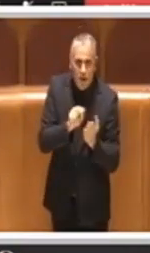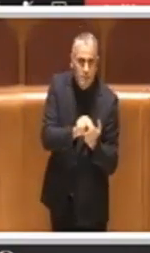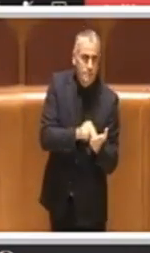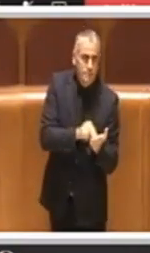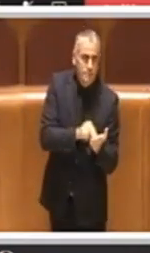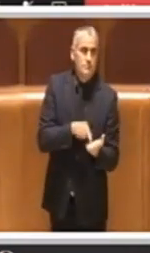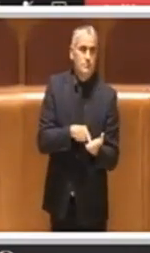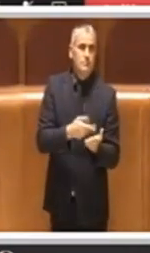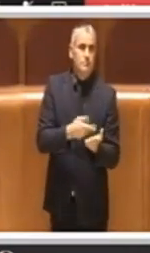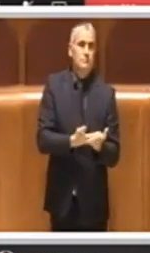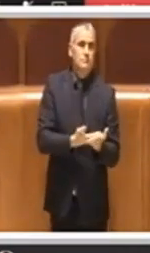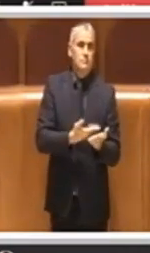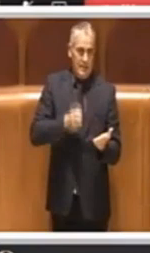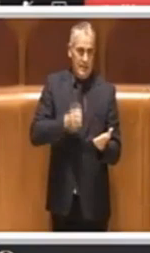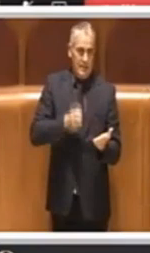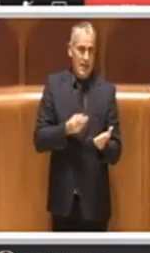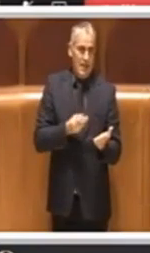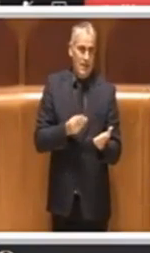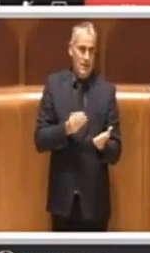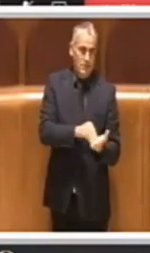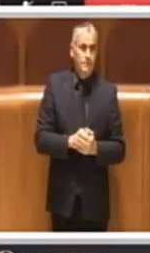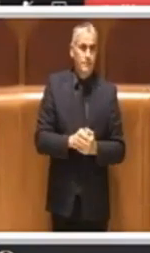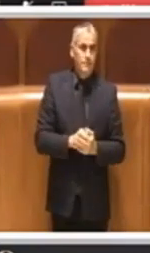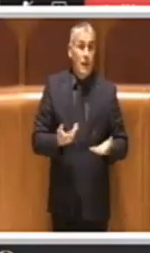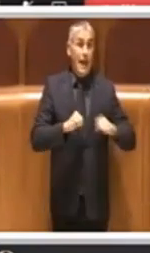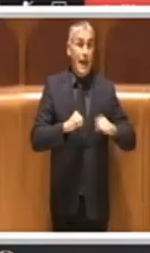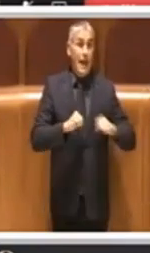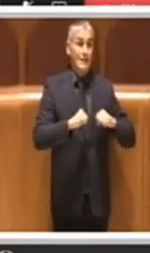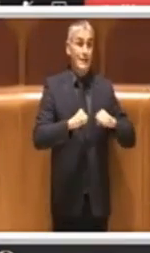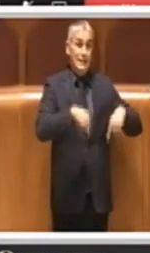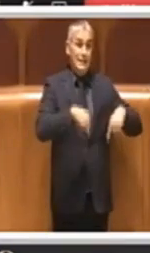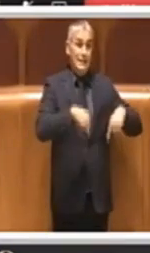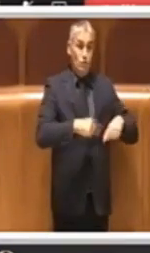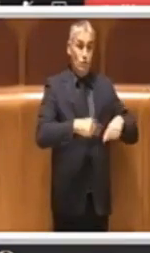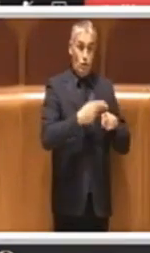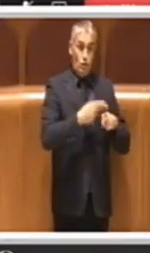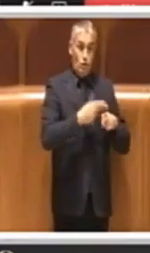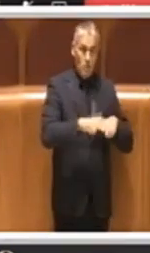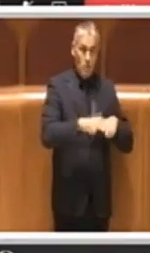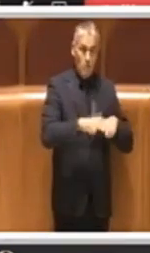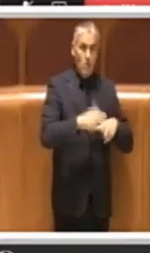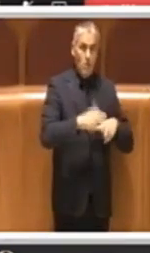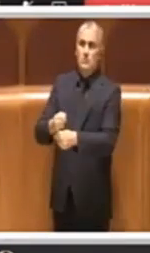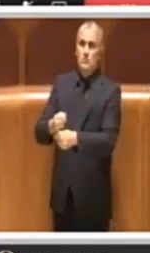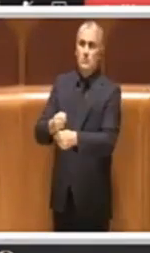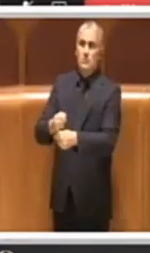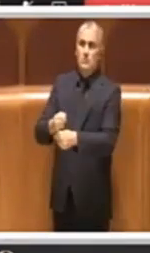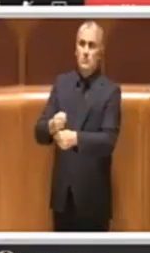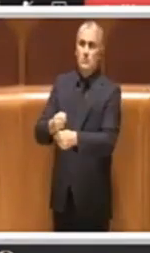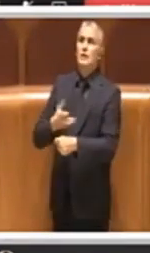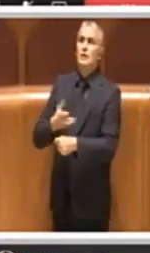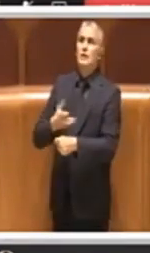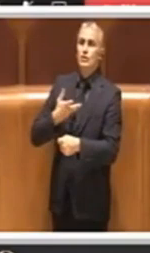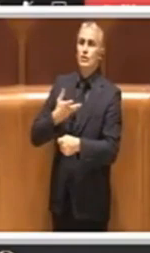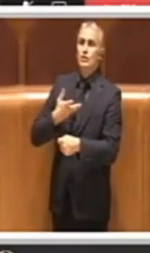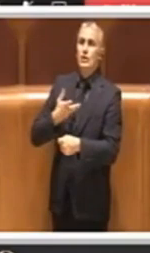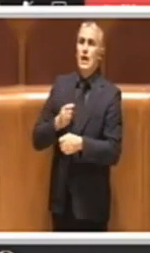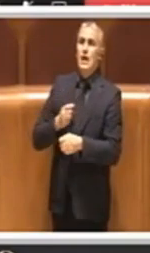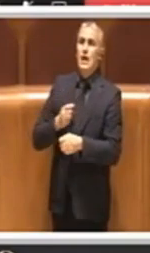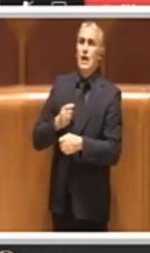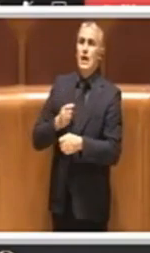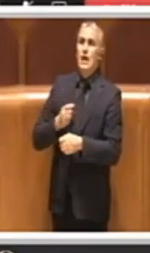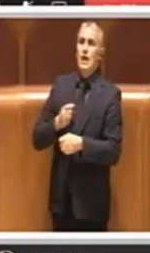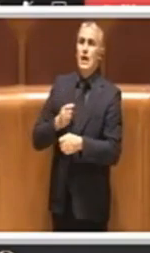Detto tutto questo, noi sappiamo che la nostra amministrazione ha affidato appalti di fornitura di calore per riscaldamento di edifici, nonché